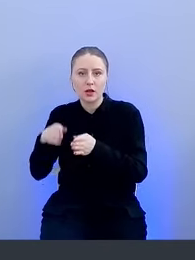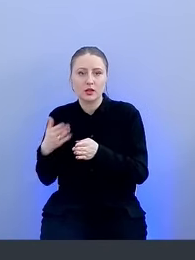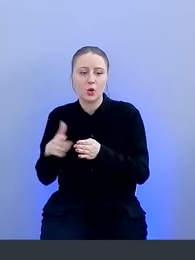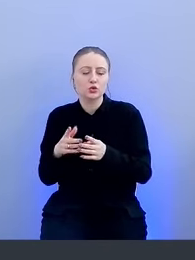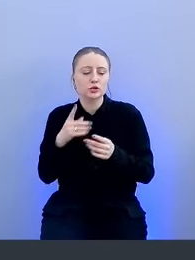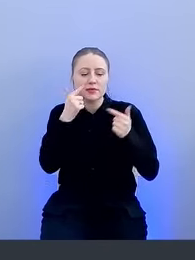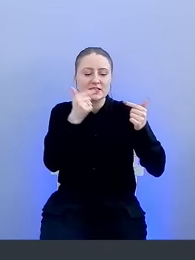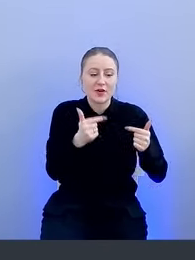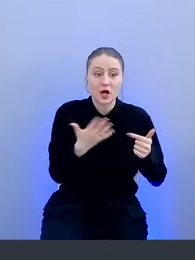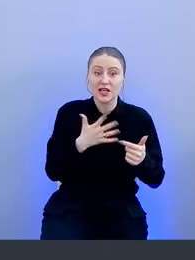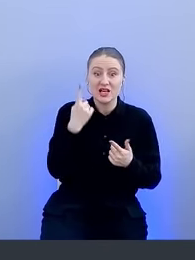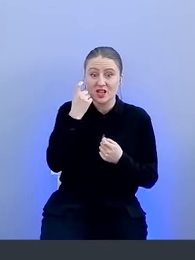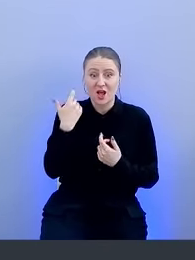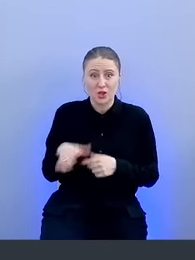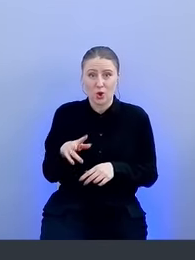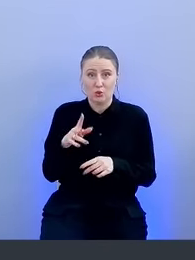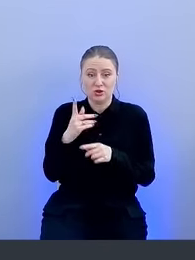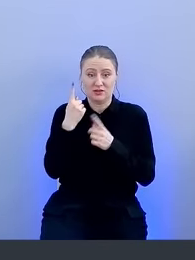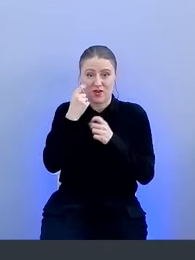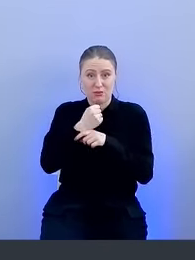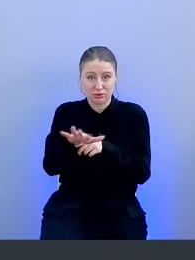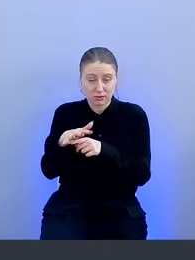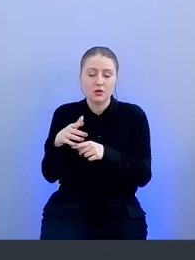скомпрометированы, то он получит блокировку.